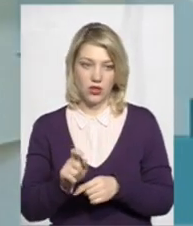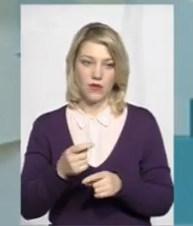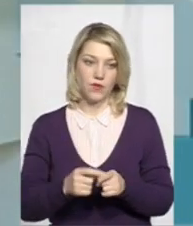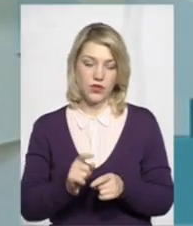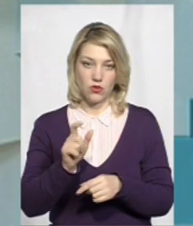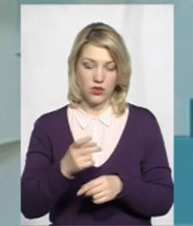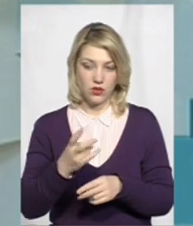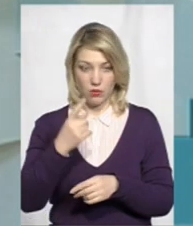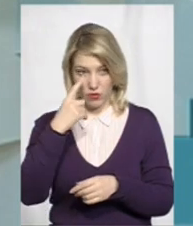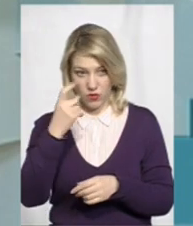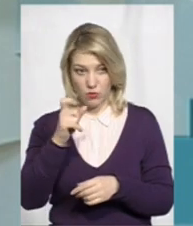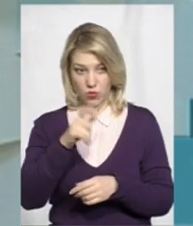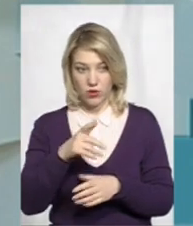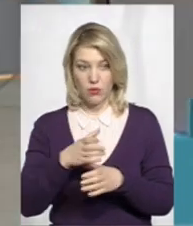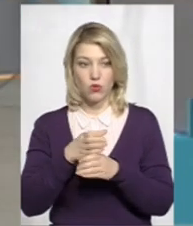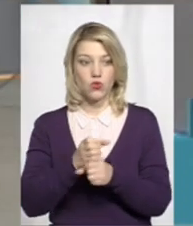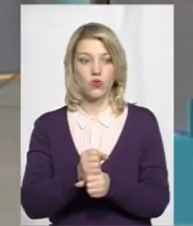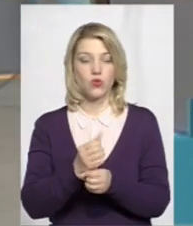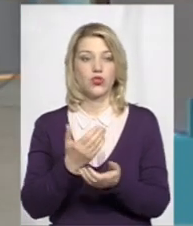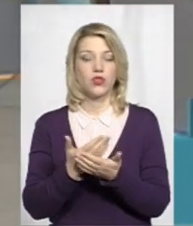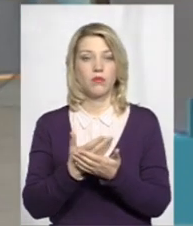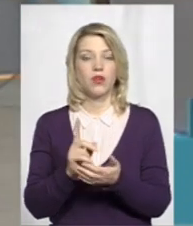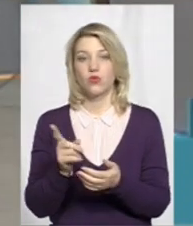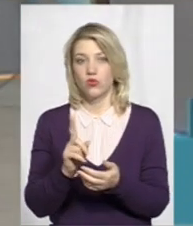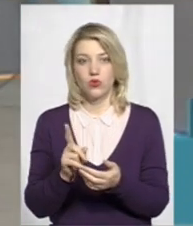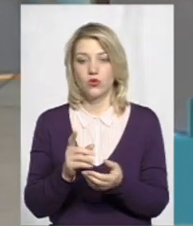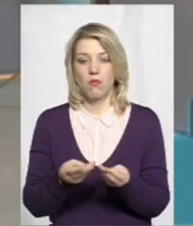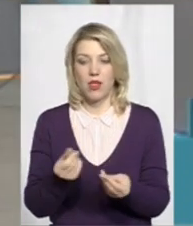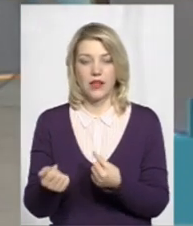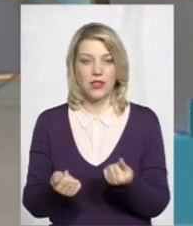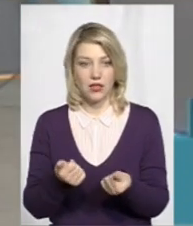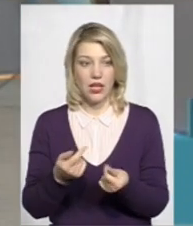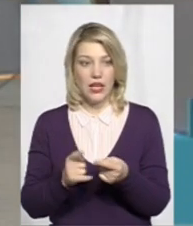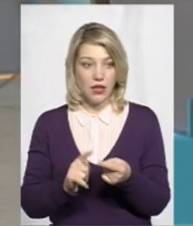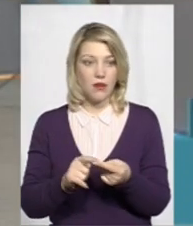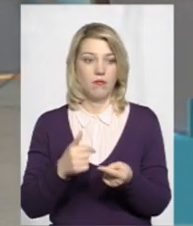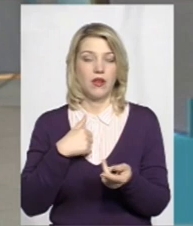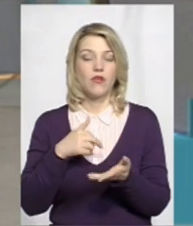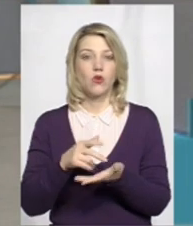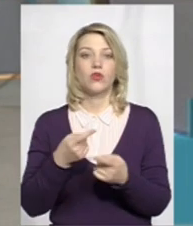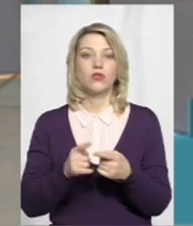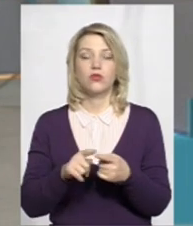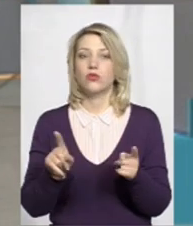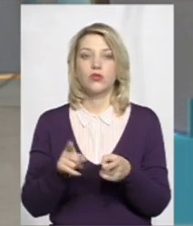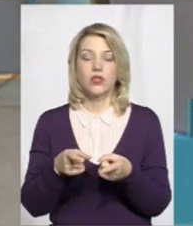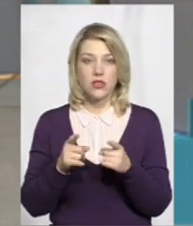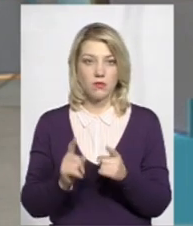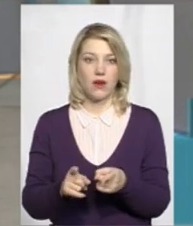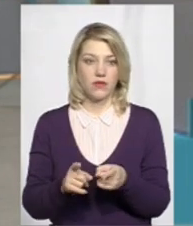йому треба повідомляти людей про скорочення, щось виплочувати. Тобто, ми вже виходили з того, що насправді